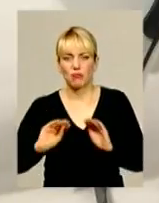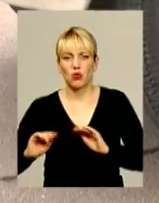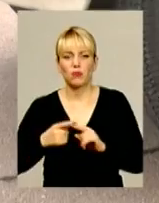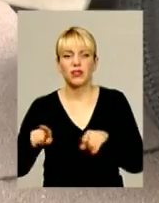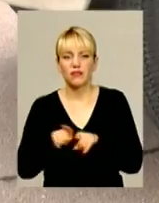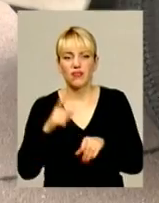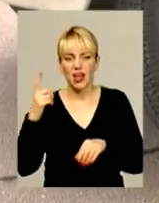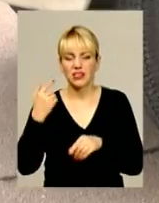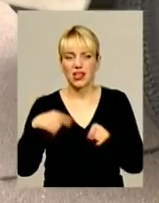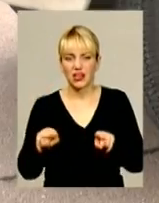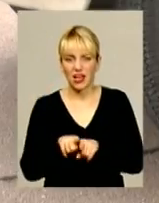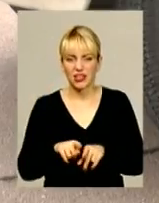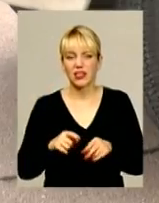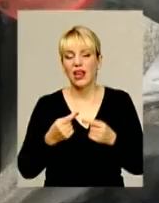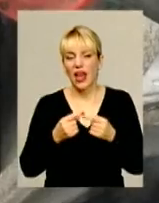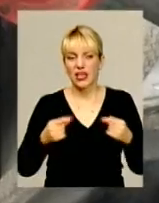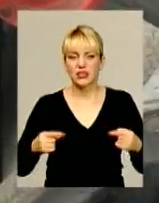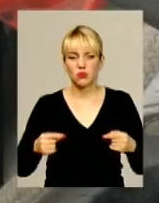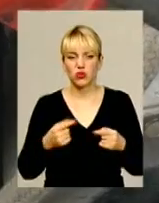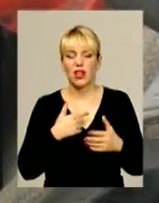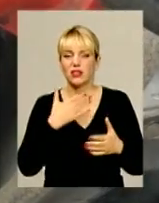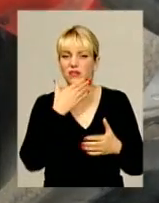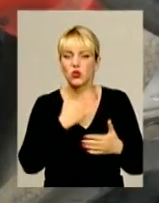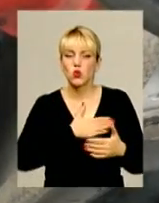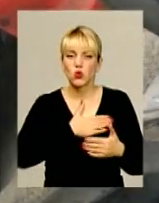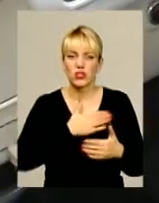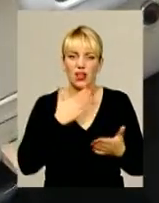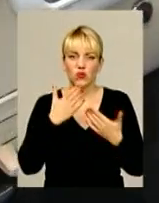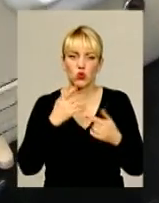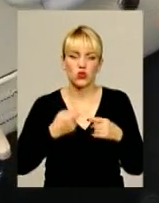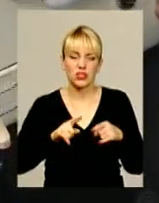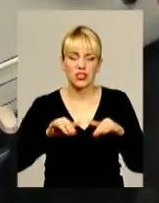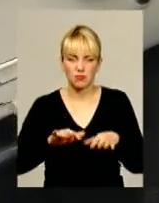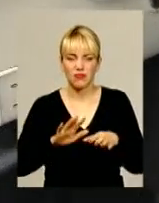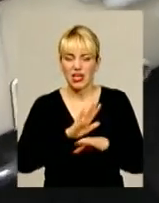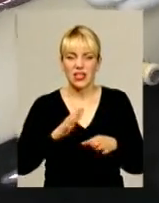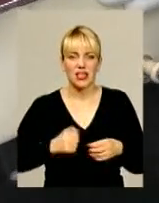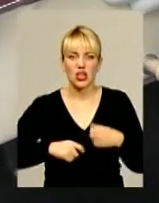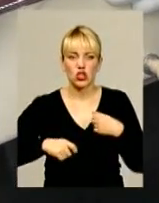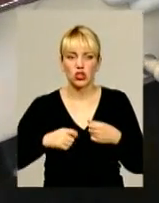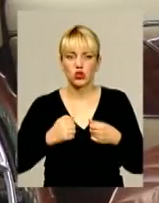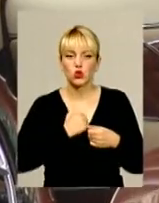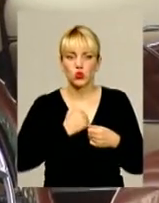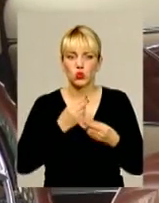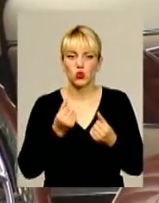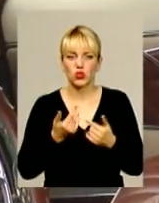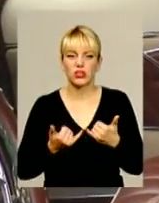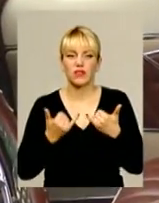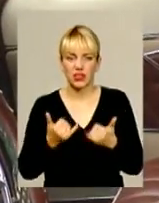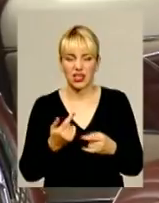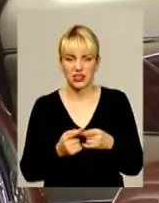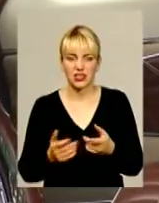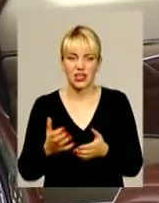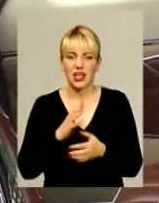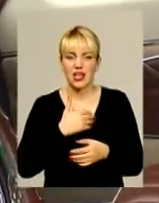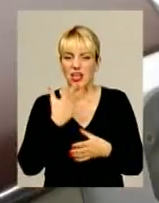раритетних експонатів із душею підходять до своєї справи і не шкодують коштів для улюбленого залізного коня. Я не колекціоную ще,